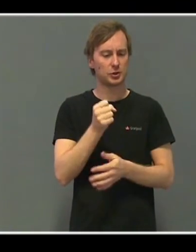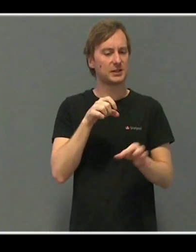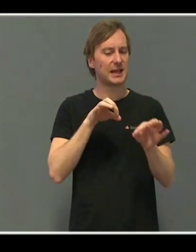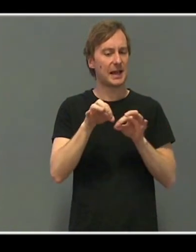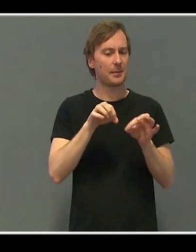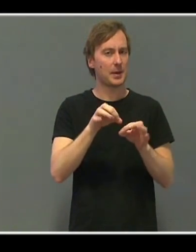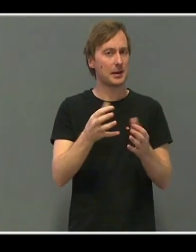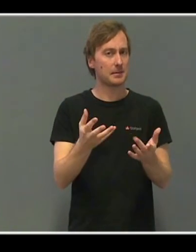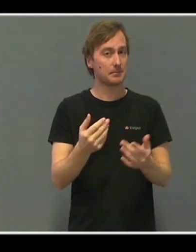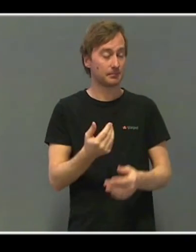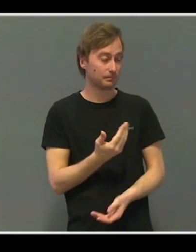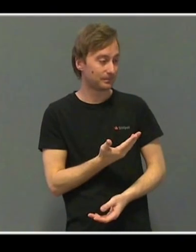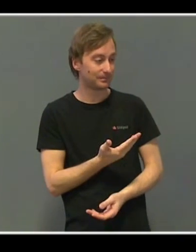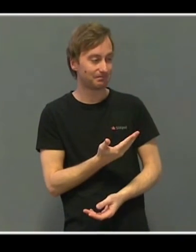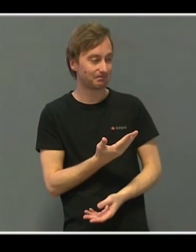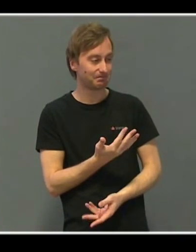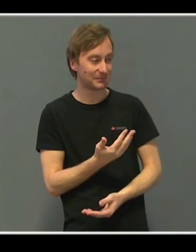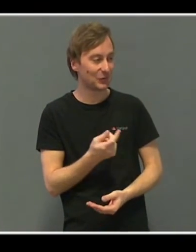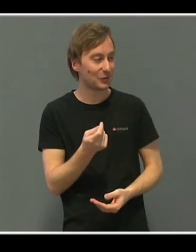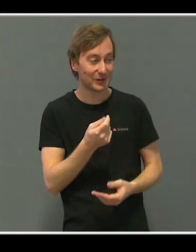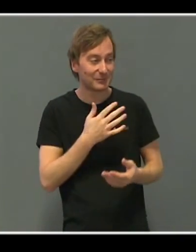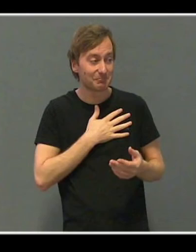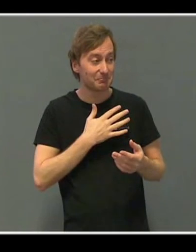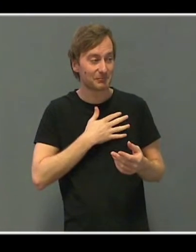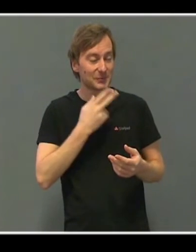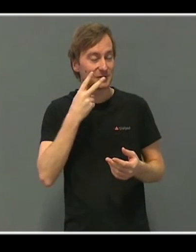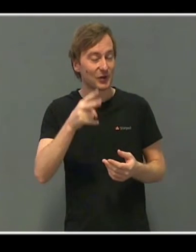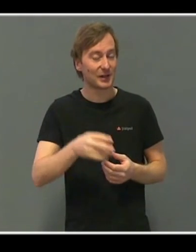Om det er noen som har lyst til å svare på det.